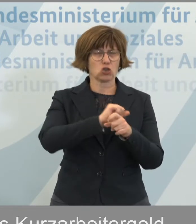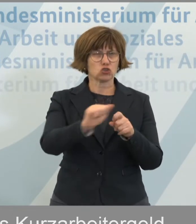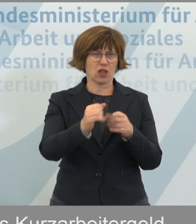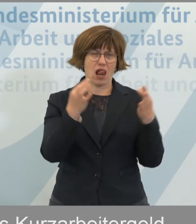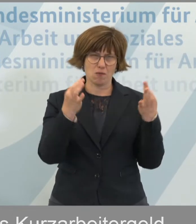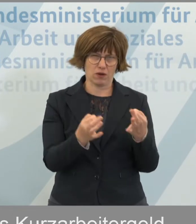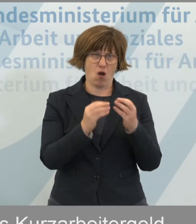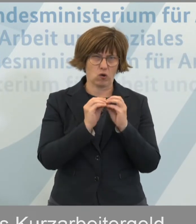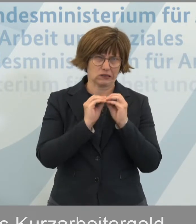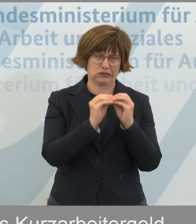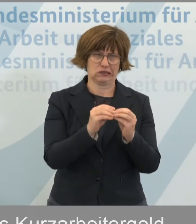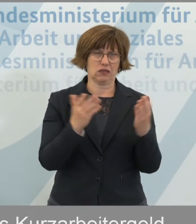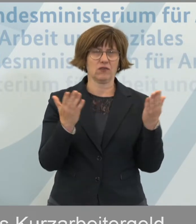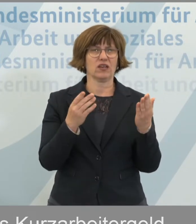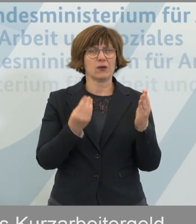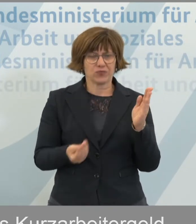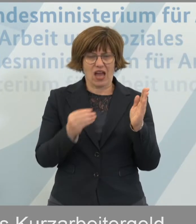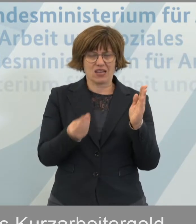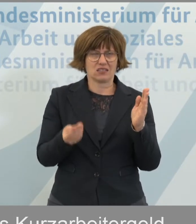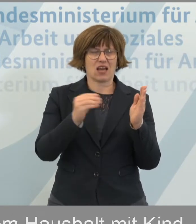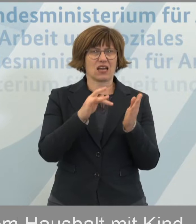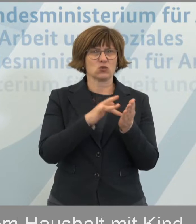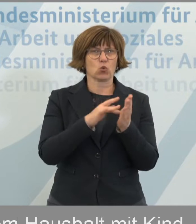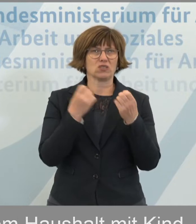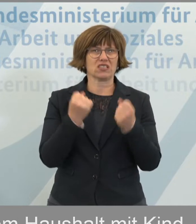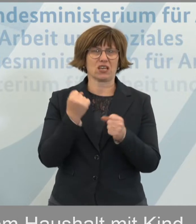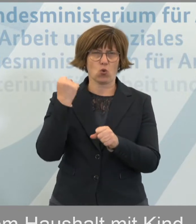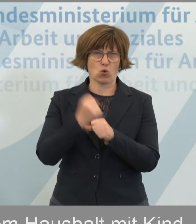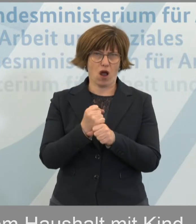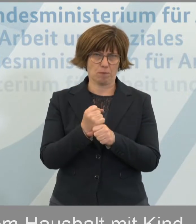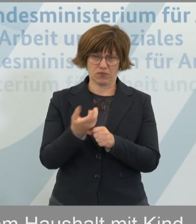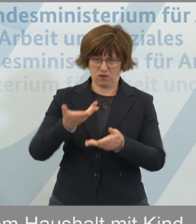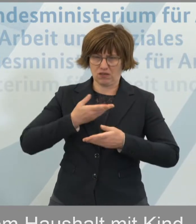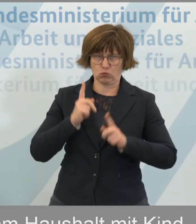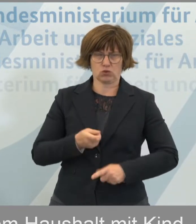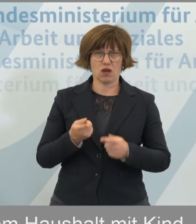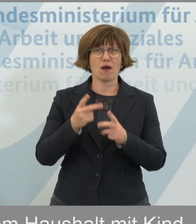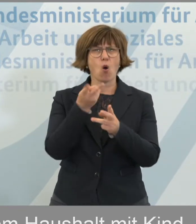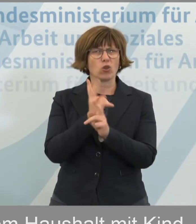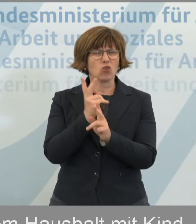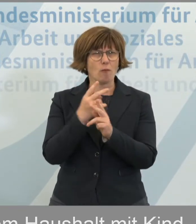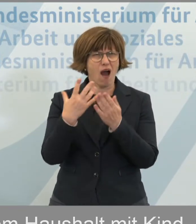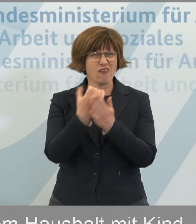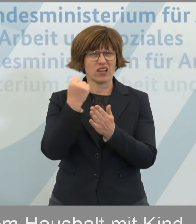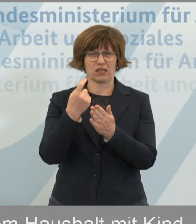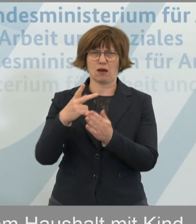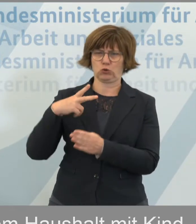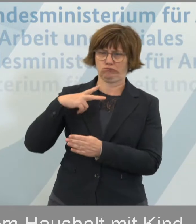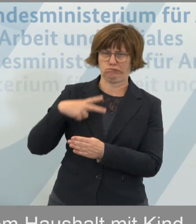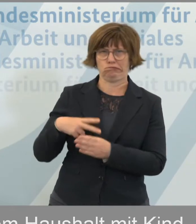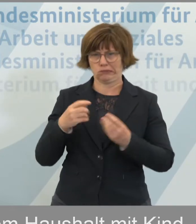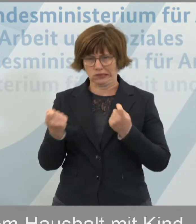angewiesen sind, sich ergänzende Grundsicherung vom Amt zu holen. Aber auch Normalverdiener müssen sich strecken.